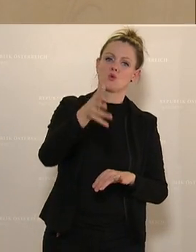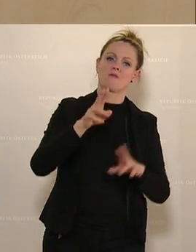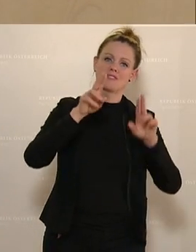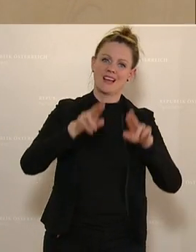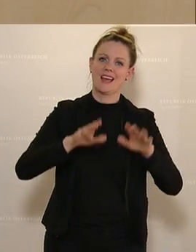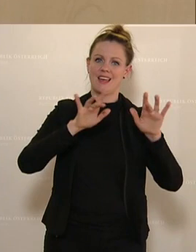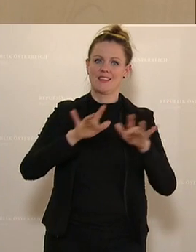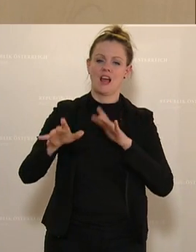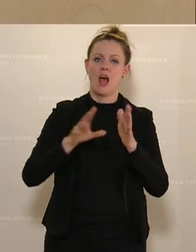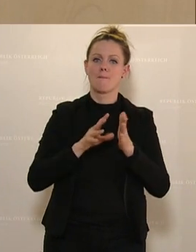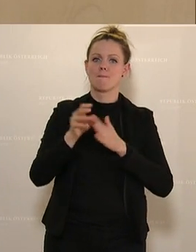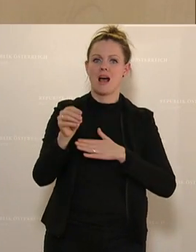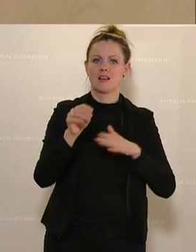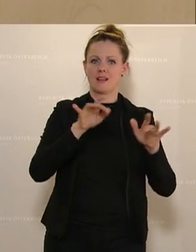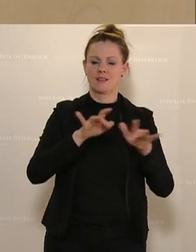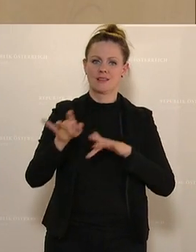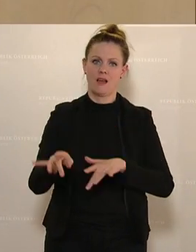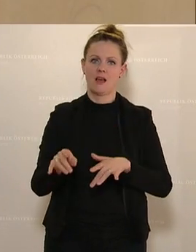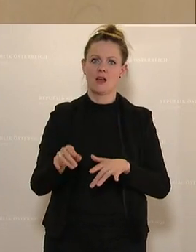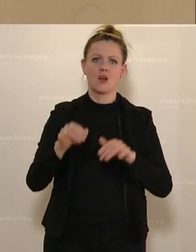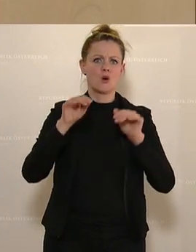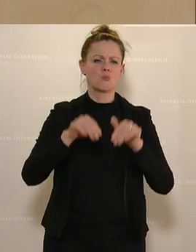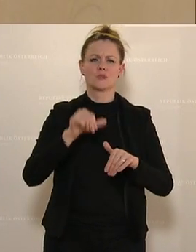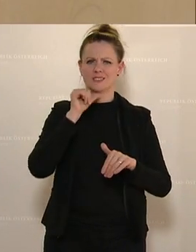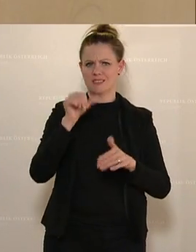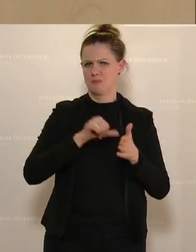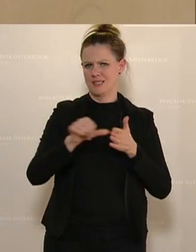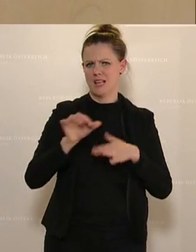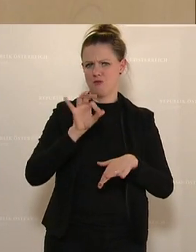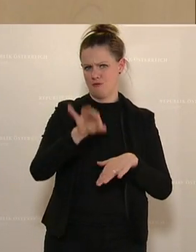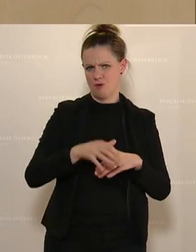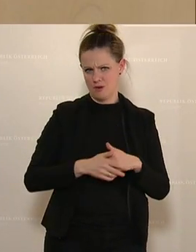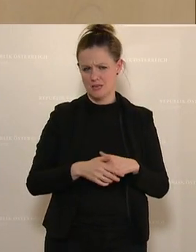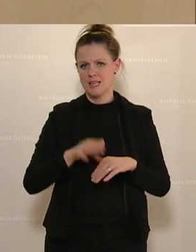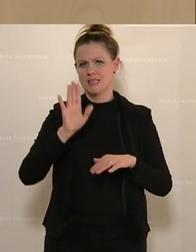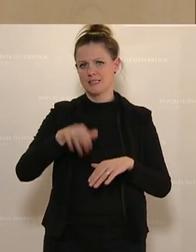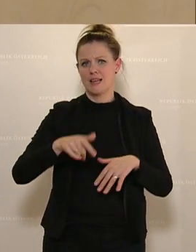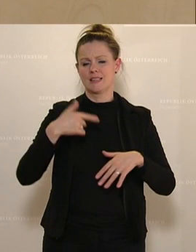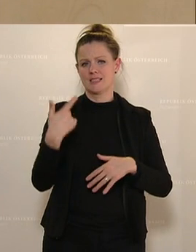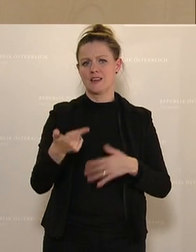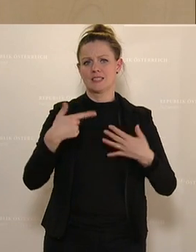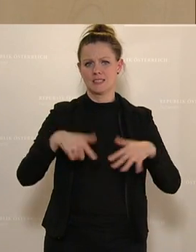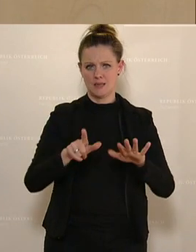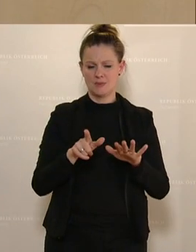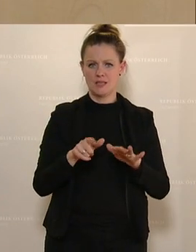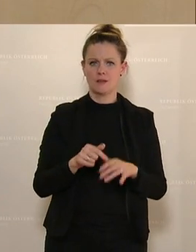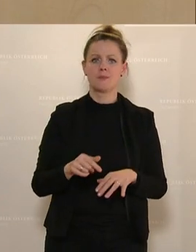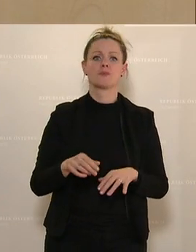Recht auf ihr Bargeld haben, ohne dass sie dafür zahlen müssen. Und seit 2017 wird es von den